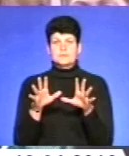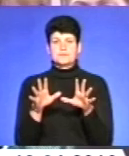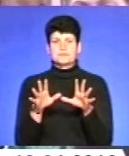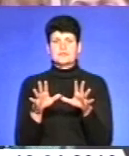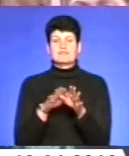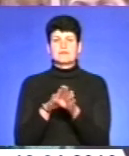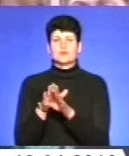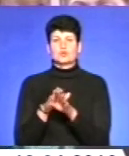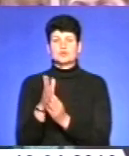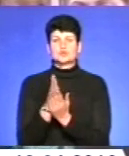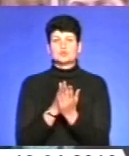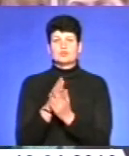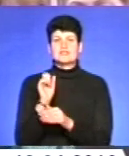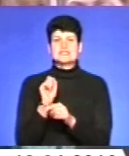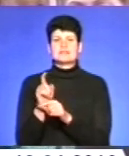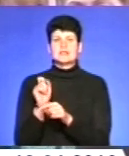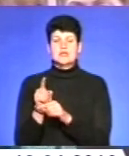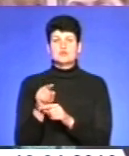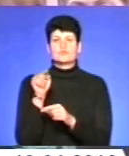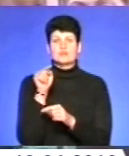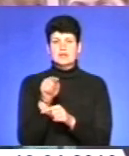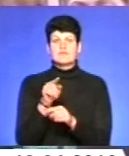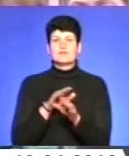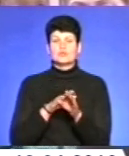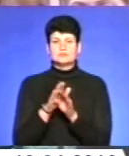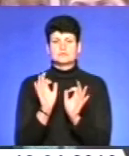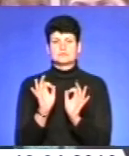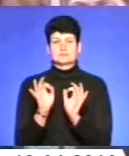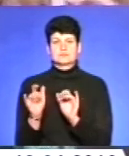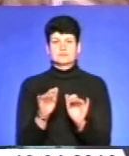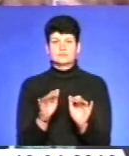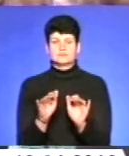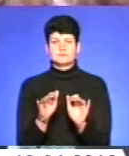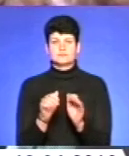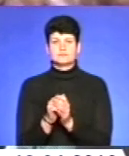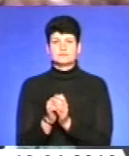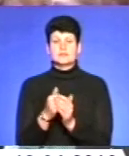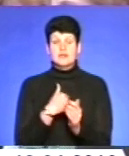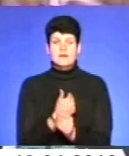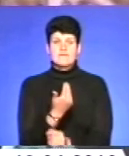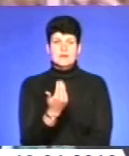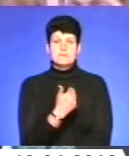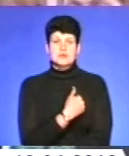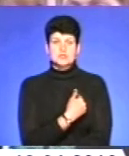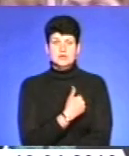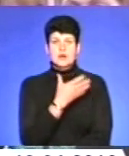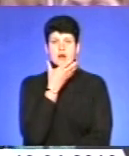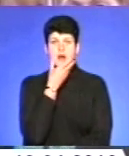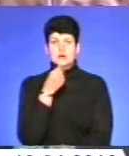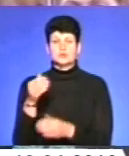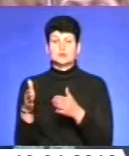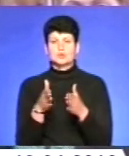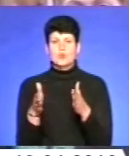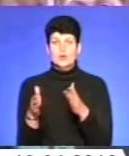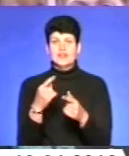виконувати службові завдання, щоб вони виконувалися належним чином. Я вам бажаю гарної дороги і